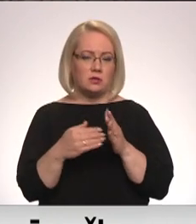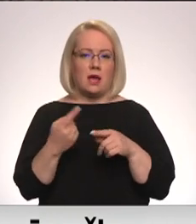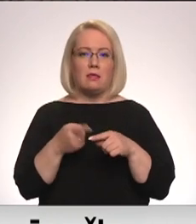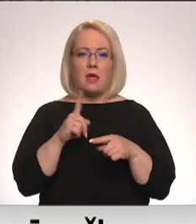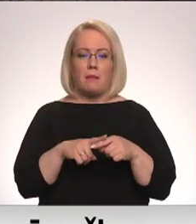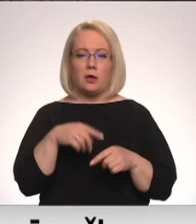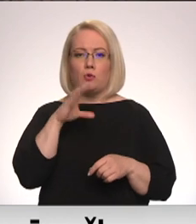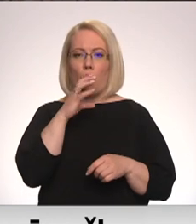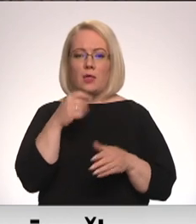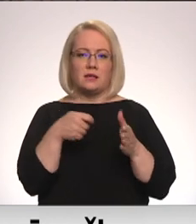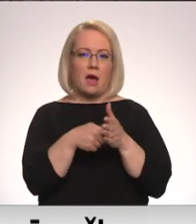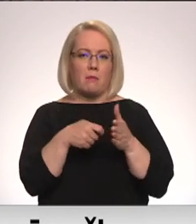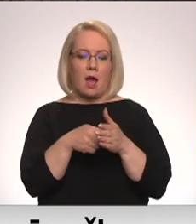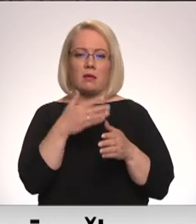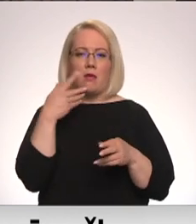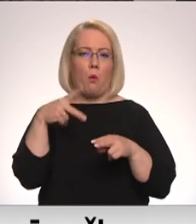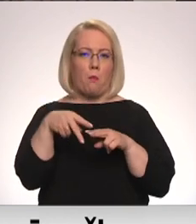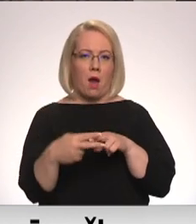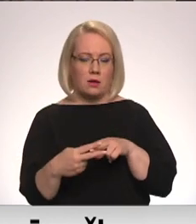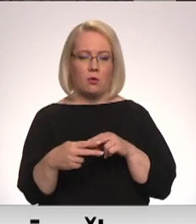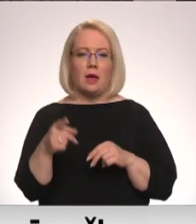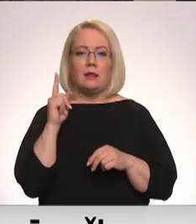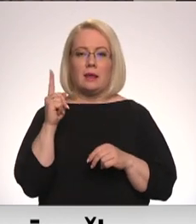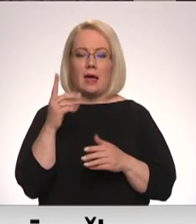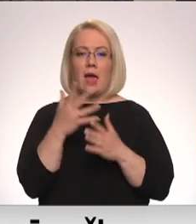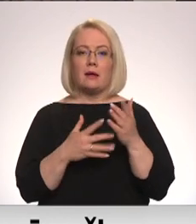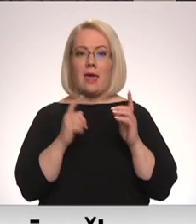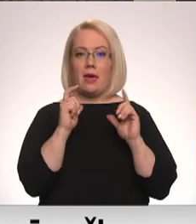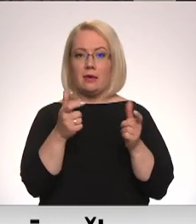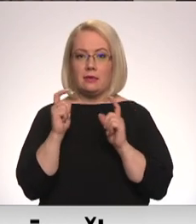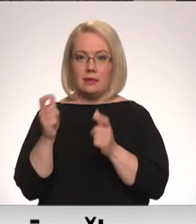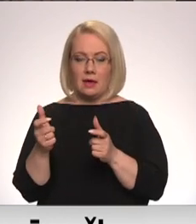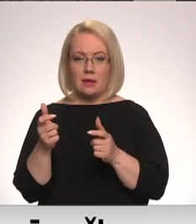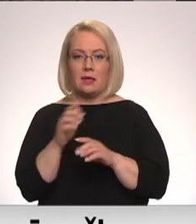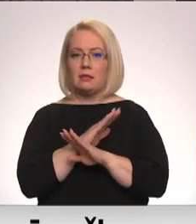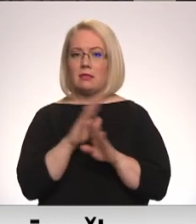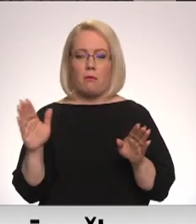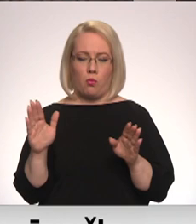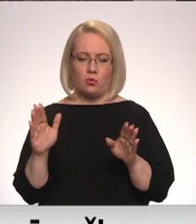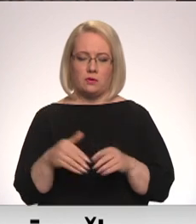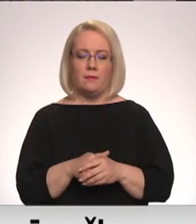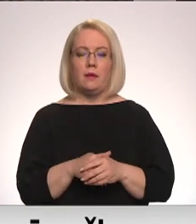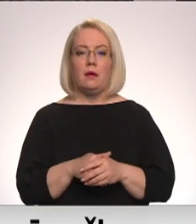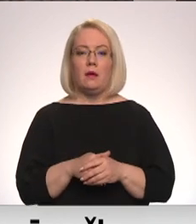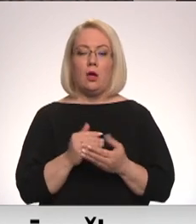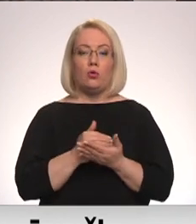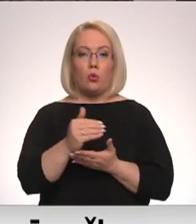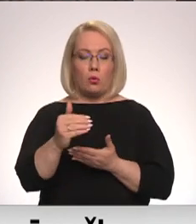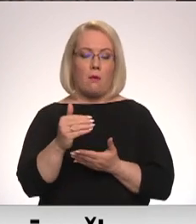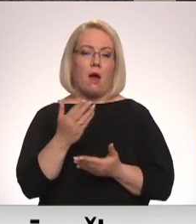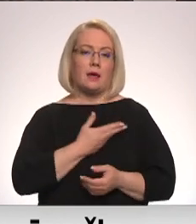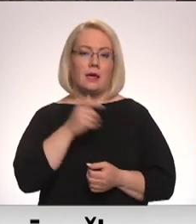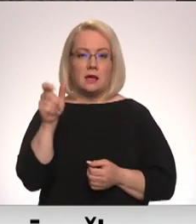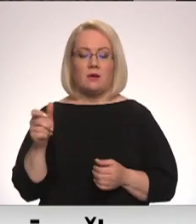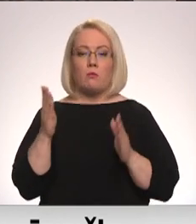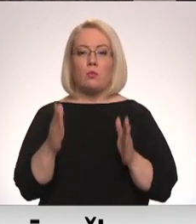ūdens apgāde nesot pārtraukta, vien rēķini pārpat ārēto ūdeni netikšot izrakstīta. Turpmāk gan iedzīvotājiem